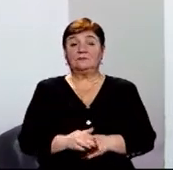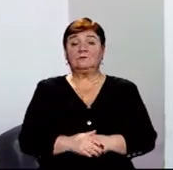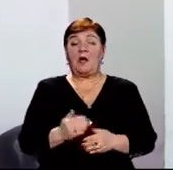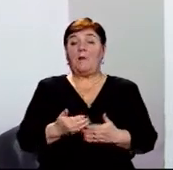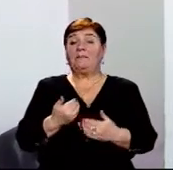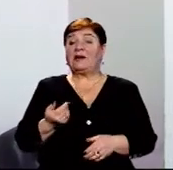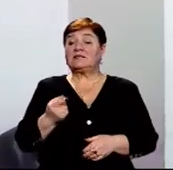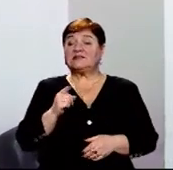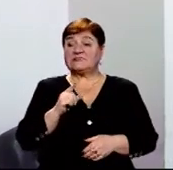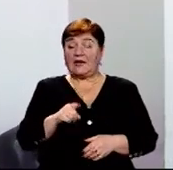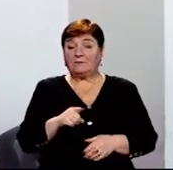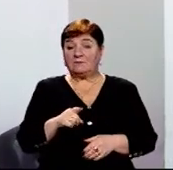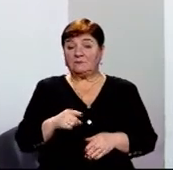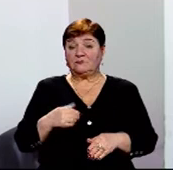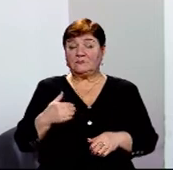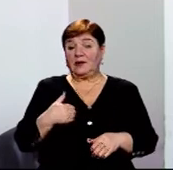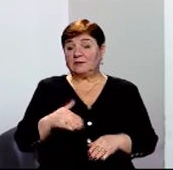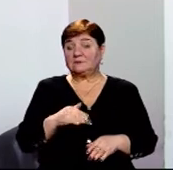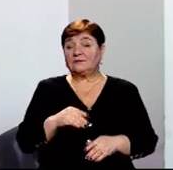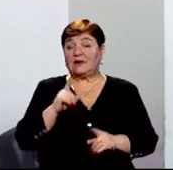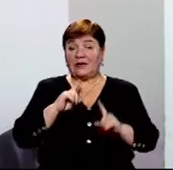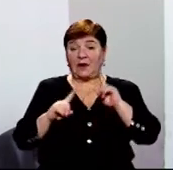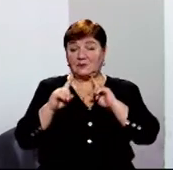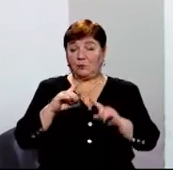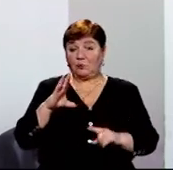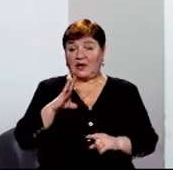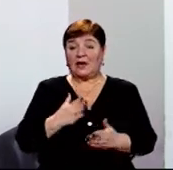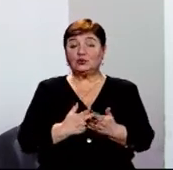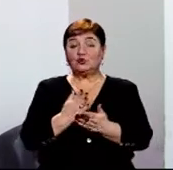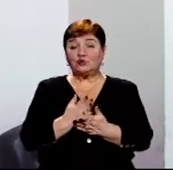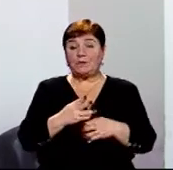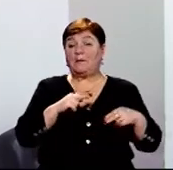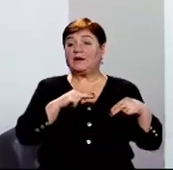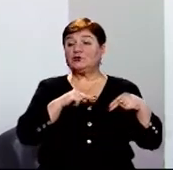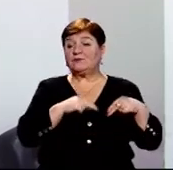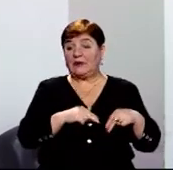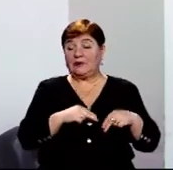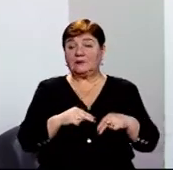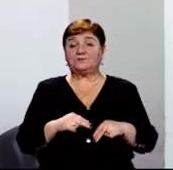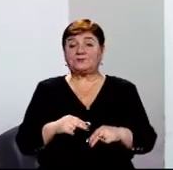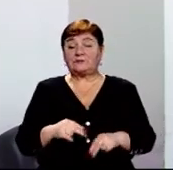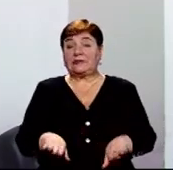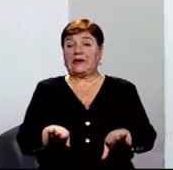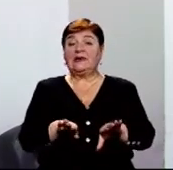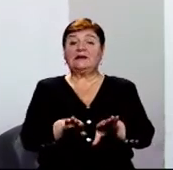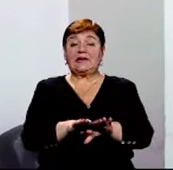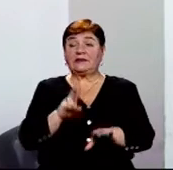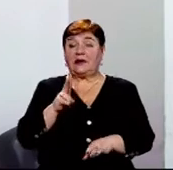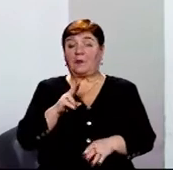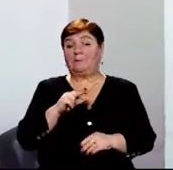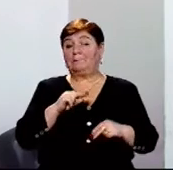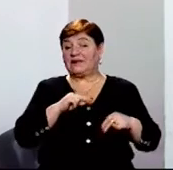Перед цим проводилася неодноразова нарада. Тобто служби працювали належно, ну так, як працювали.